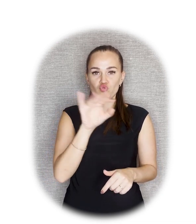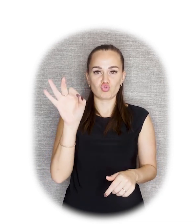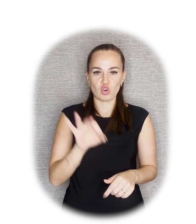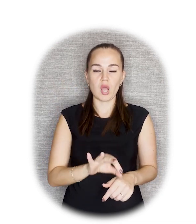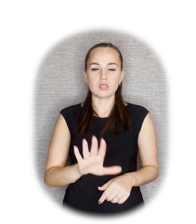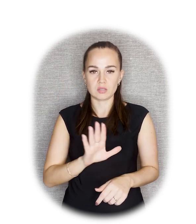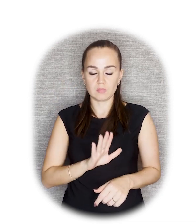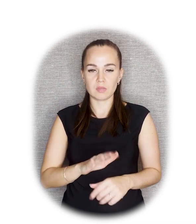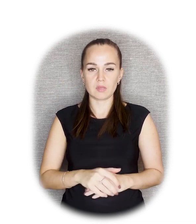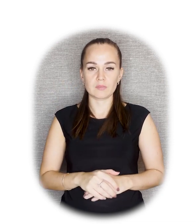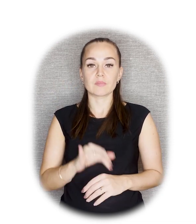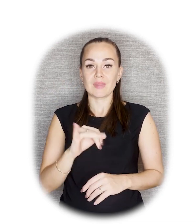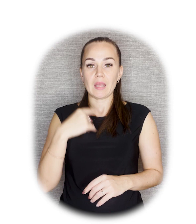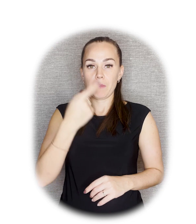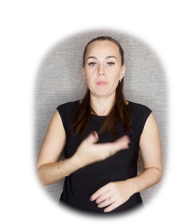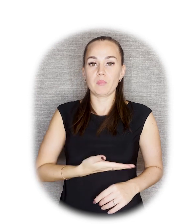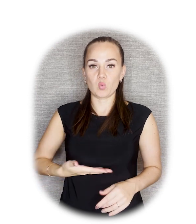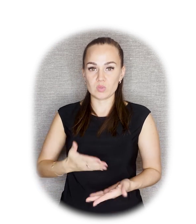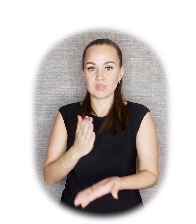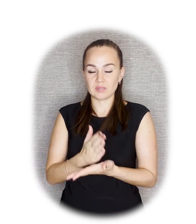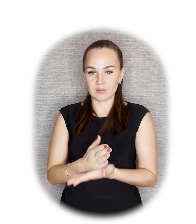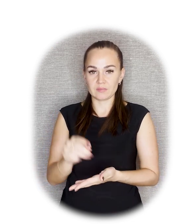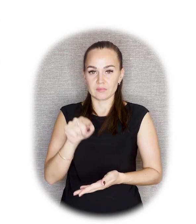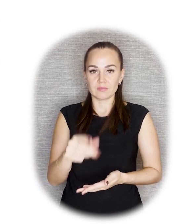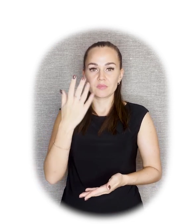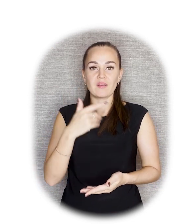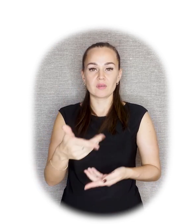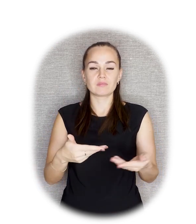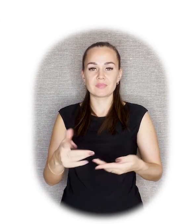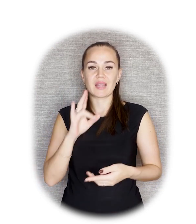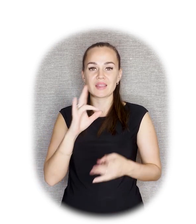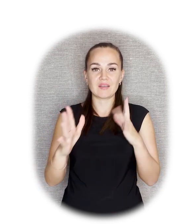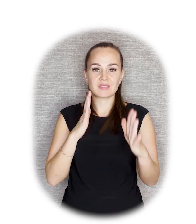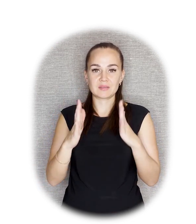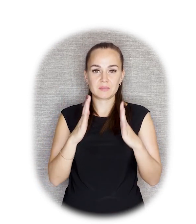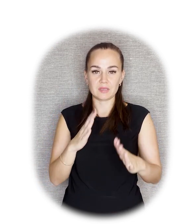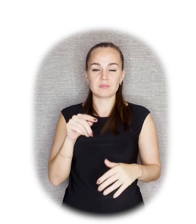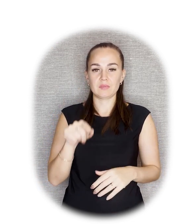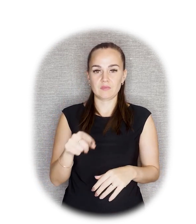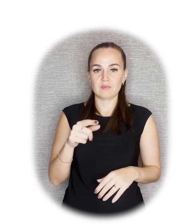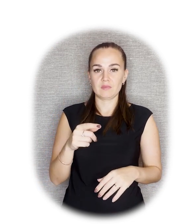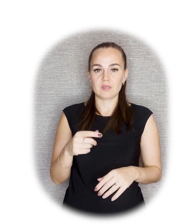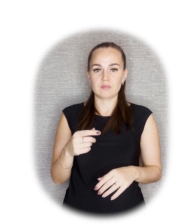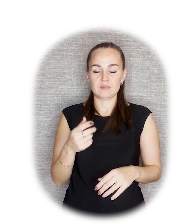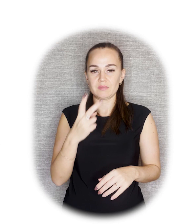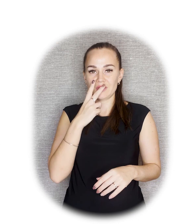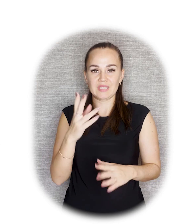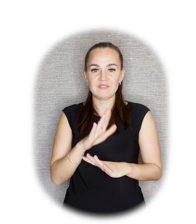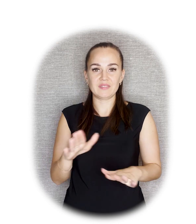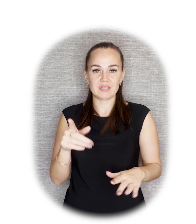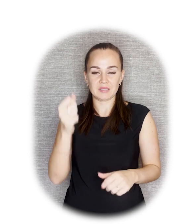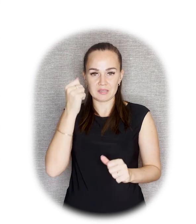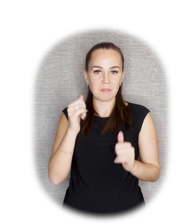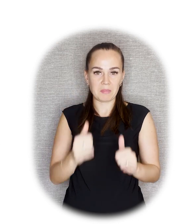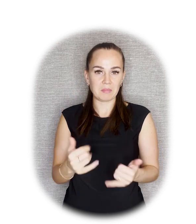вот Бюст размещался там, когда вы проходите по Невскому проспекту, у вас под ногами фундамент от этого памятника, потому что